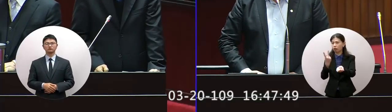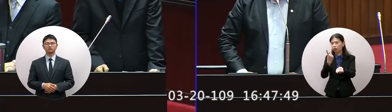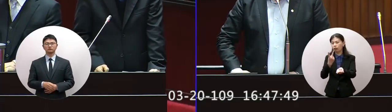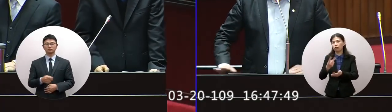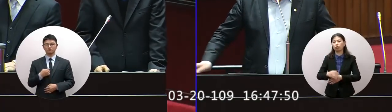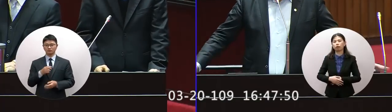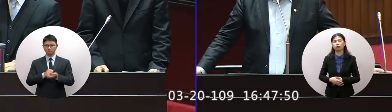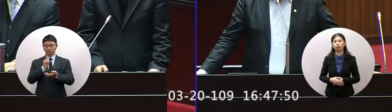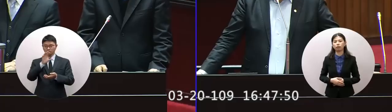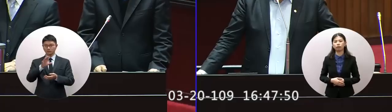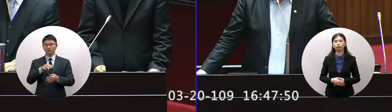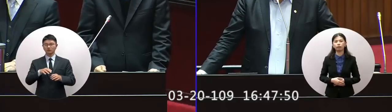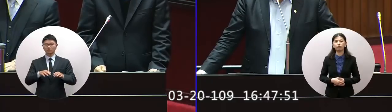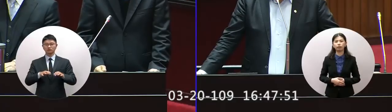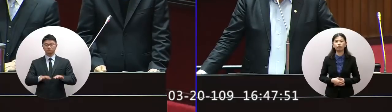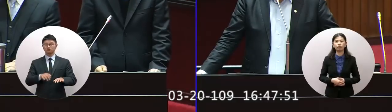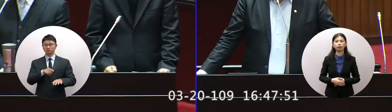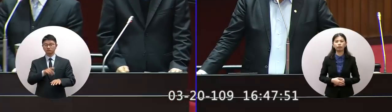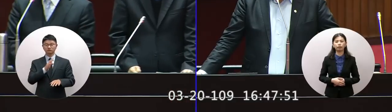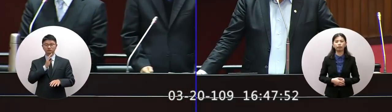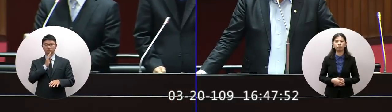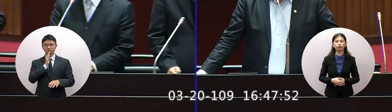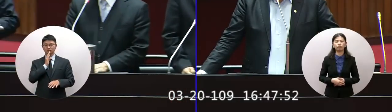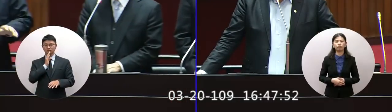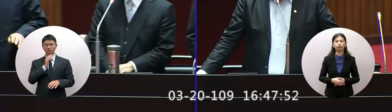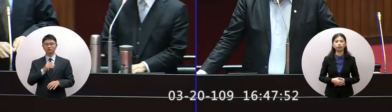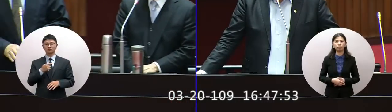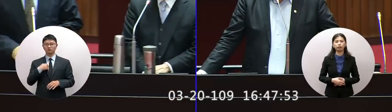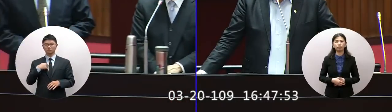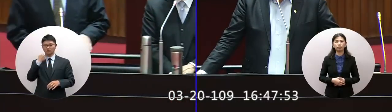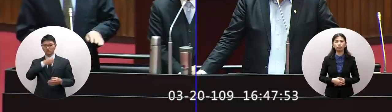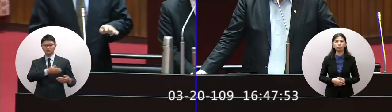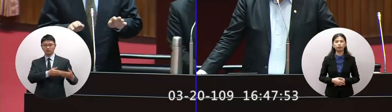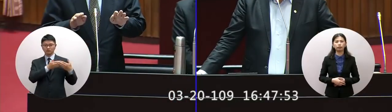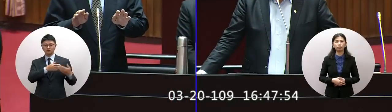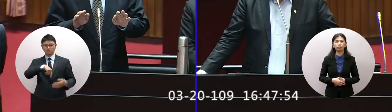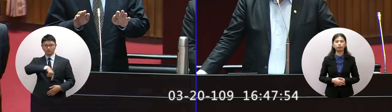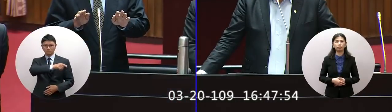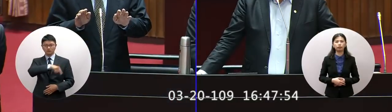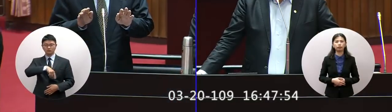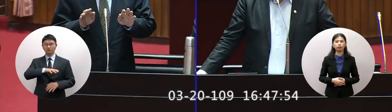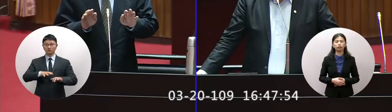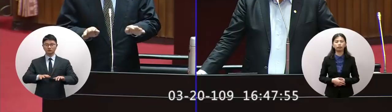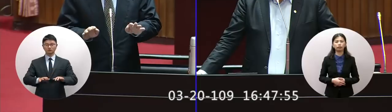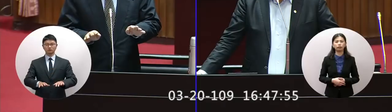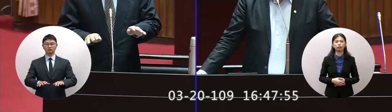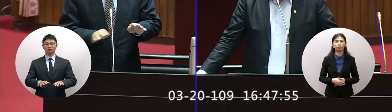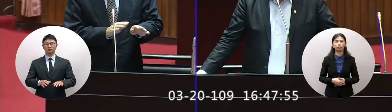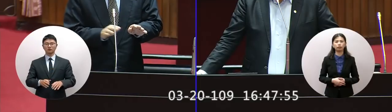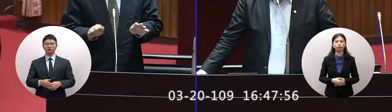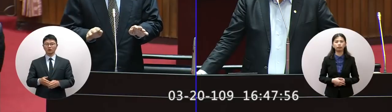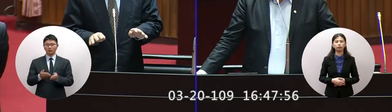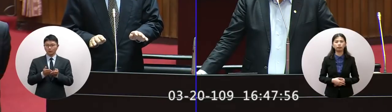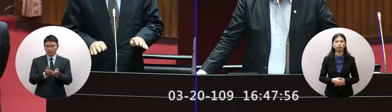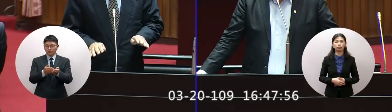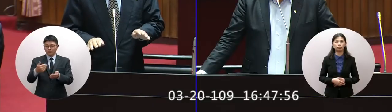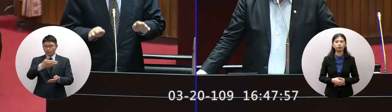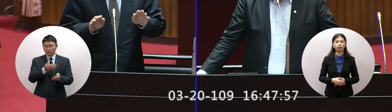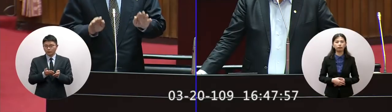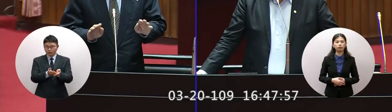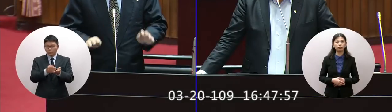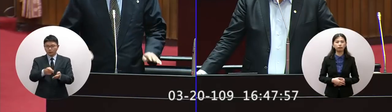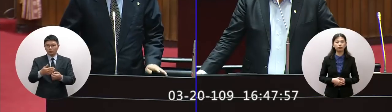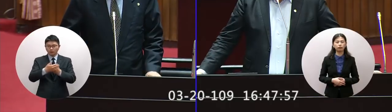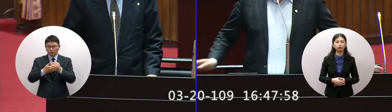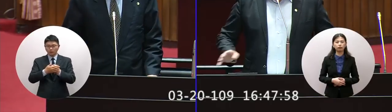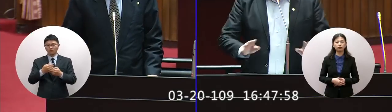特別跟委員報告一下其實這個我們跟對岸之間在這個護漁跟越界捕漁上面